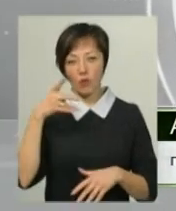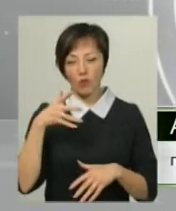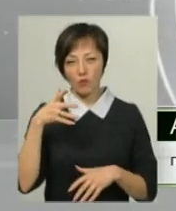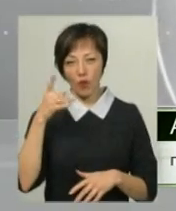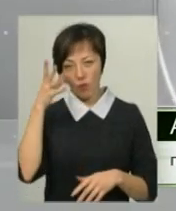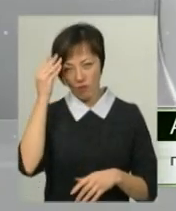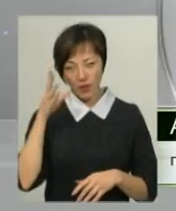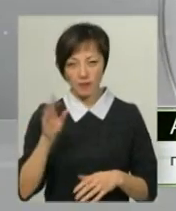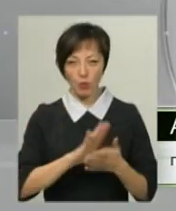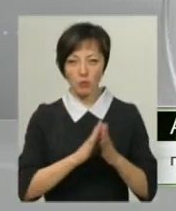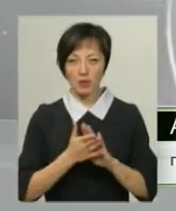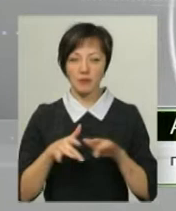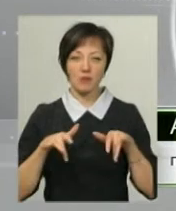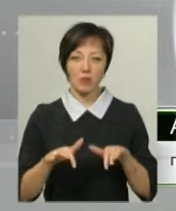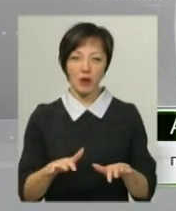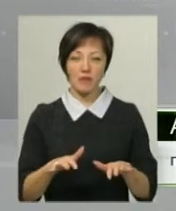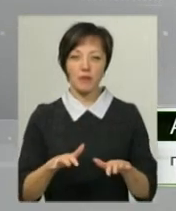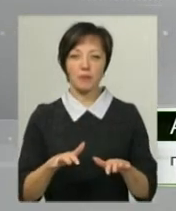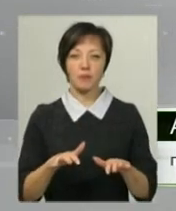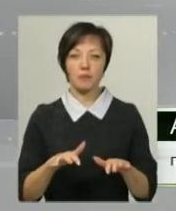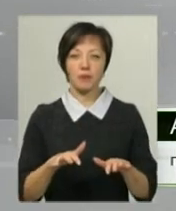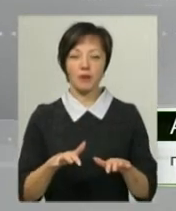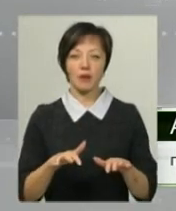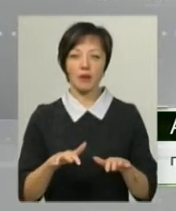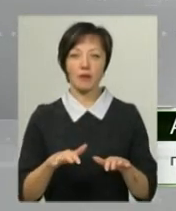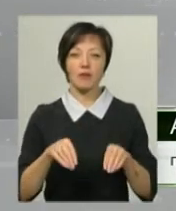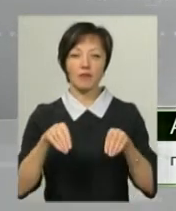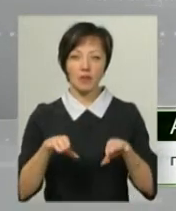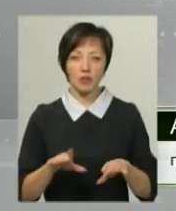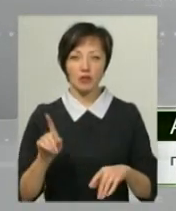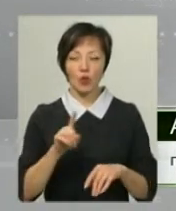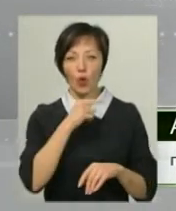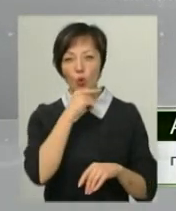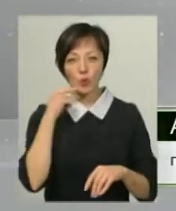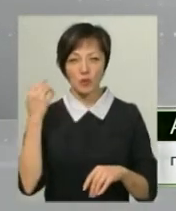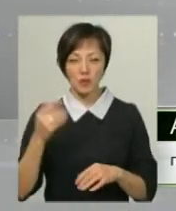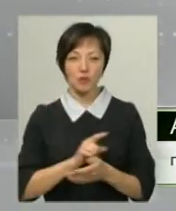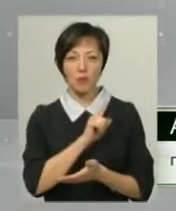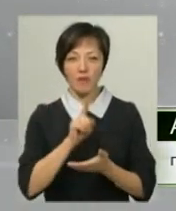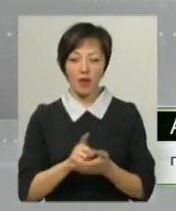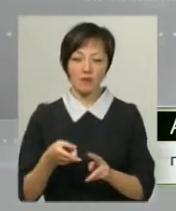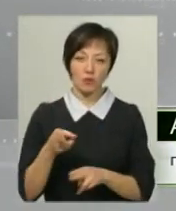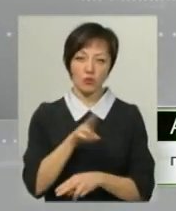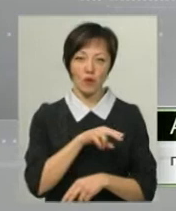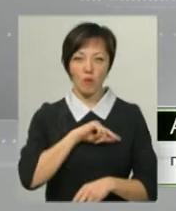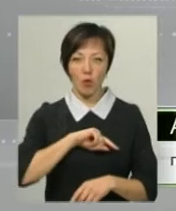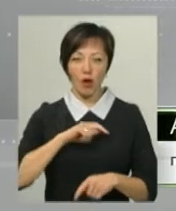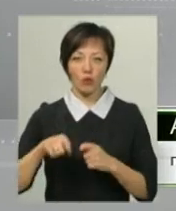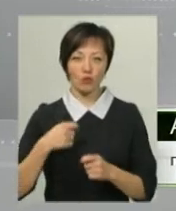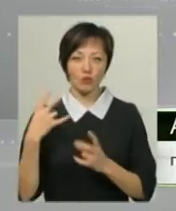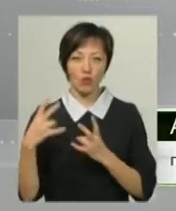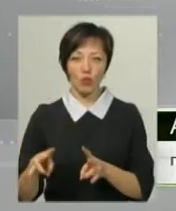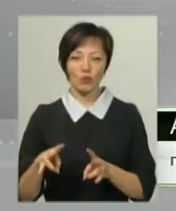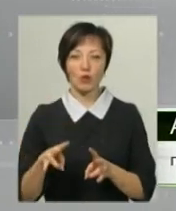обставин справи, доводів сторін, вирішив, що Російська Федерація зобов'язана відшкодувати моральну шкоду